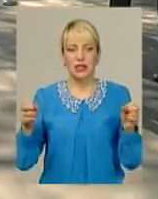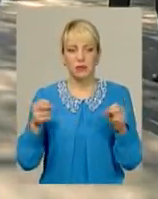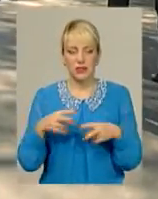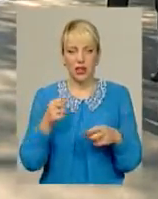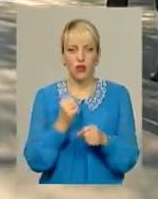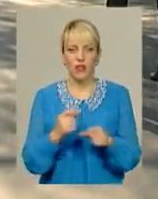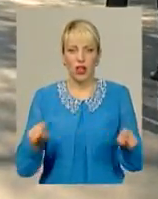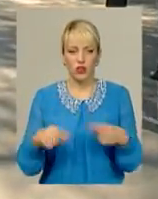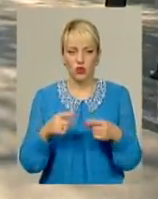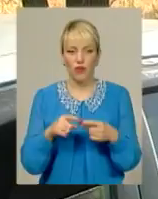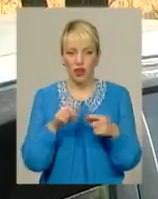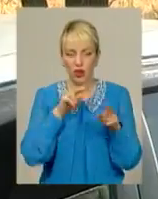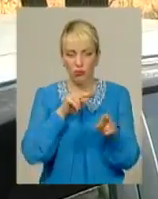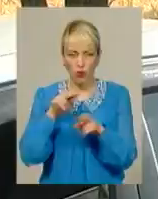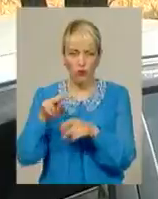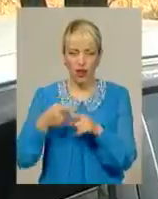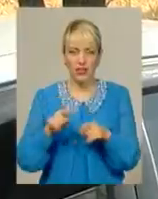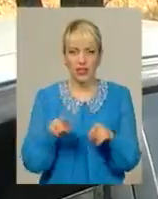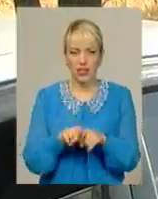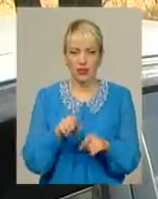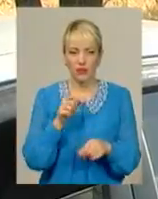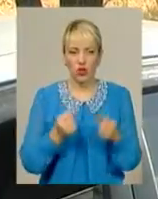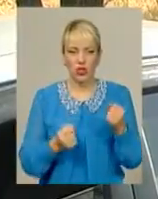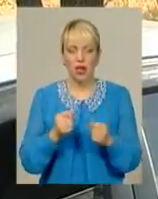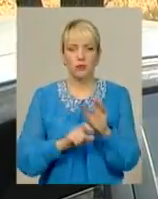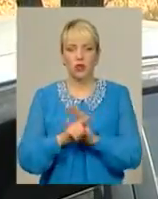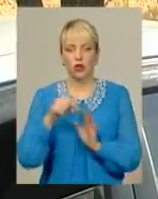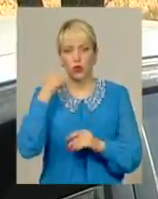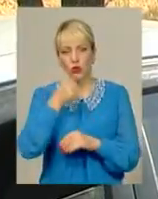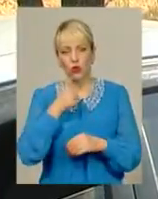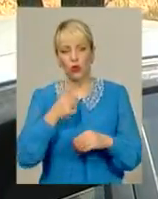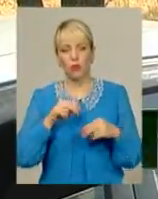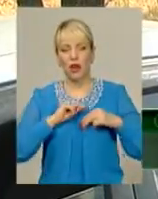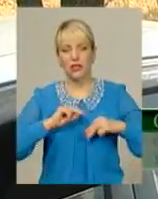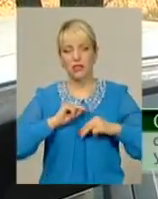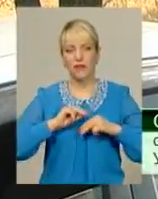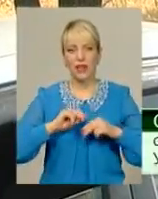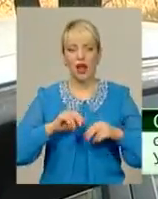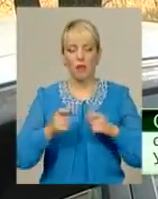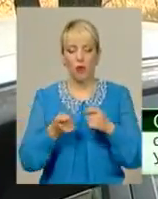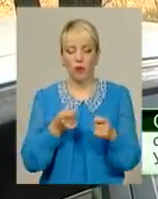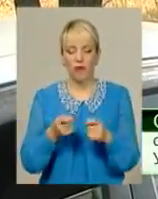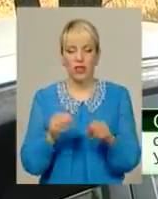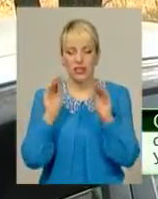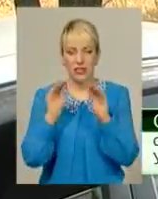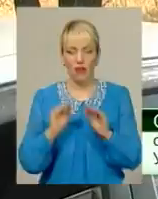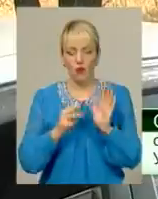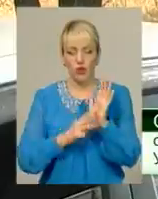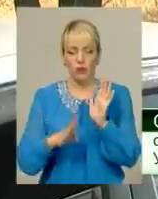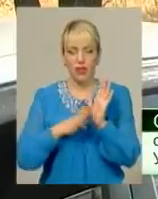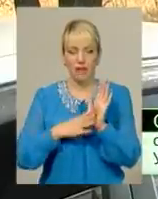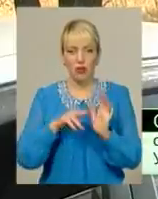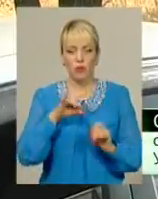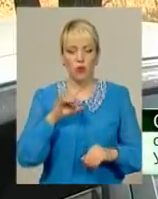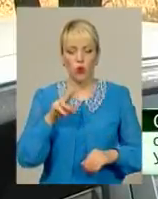полювання на таких водіїв. З початку року працівниками управління складено 89 протоколів